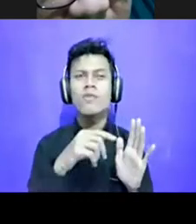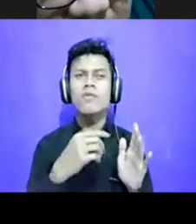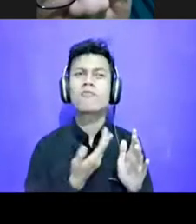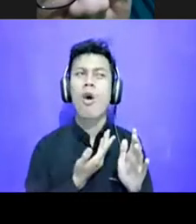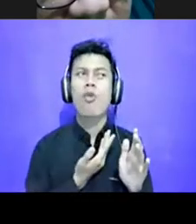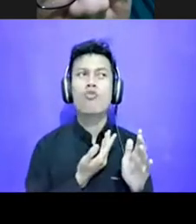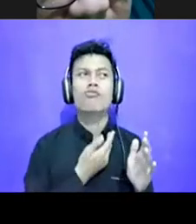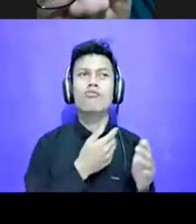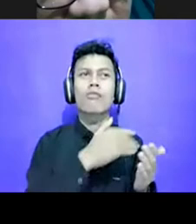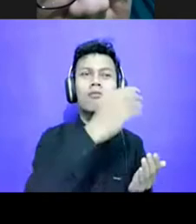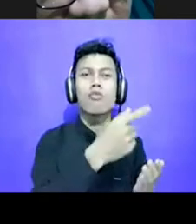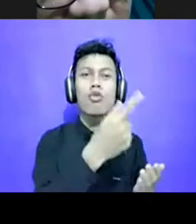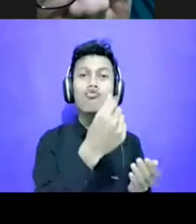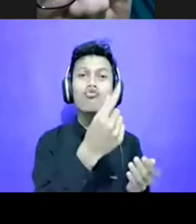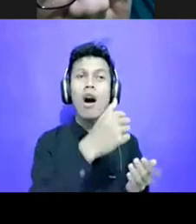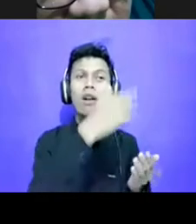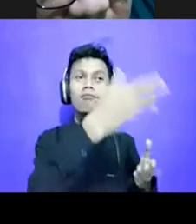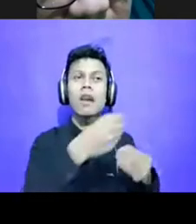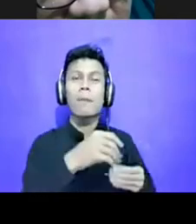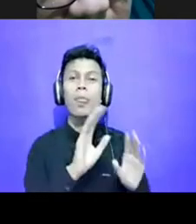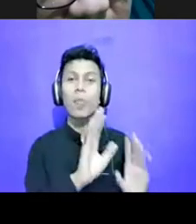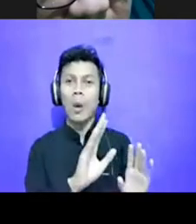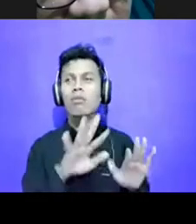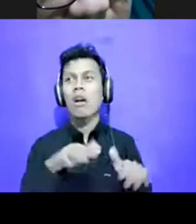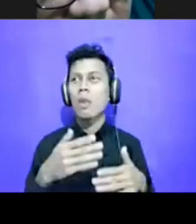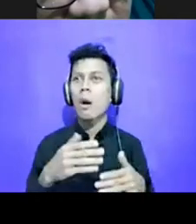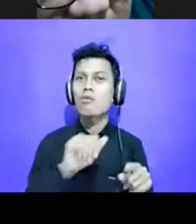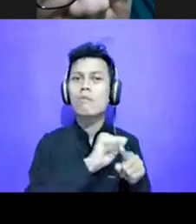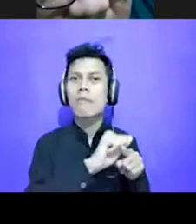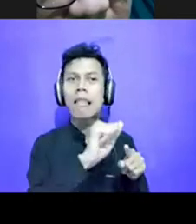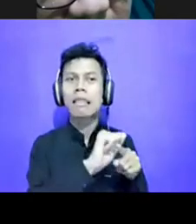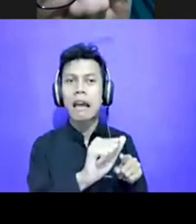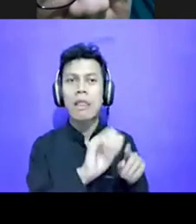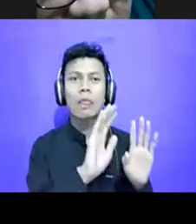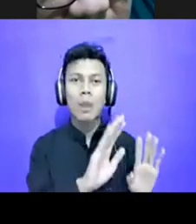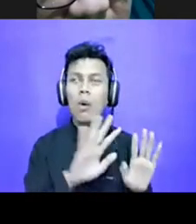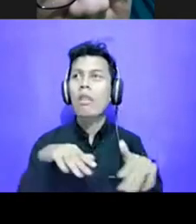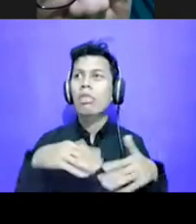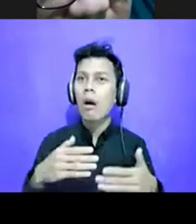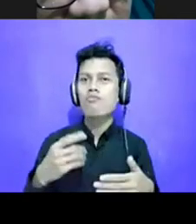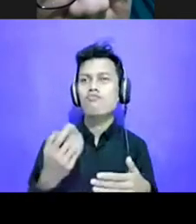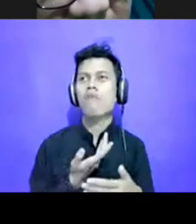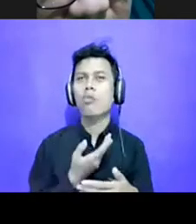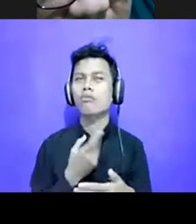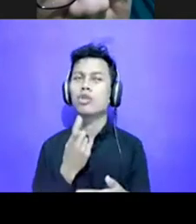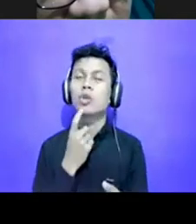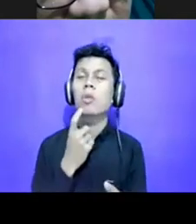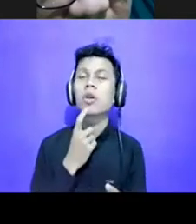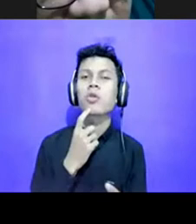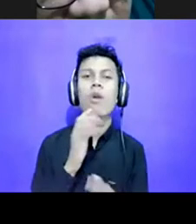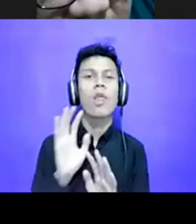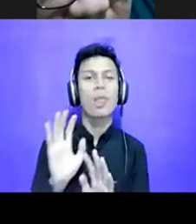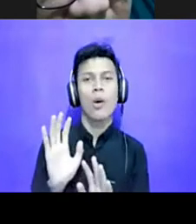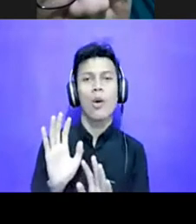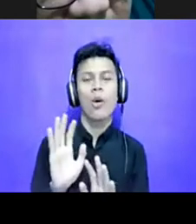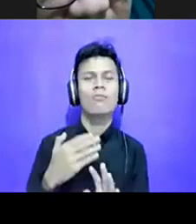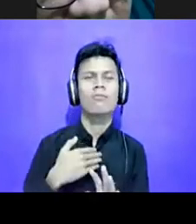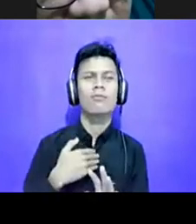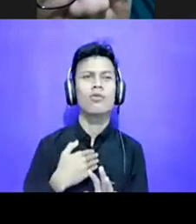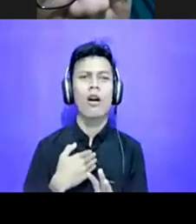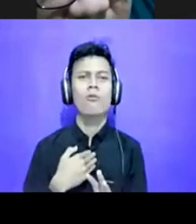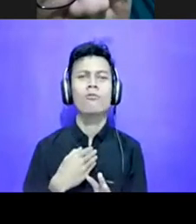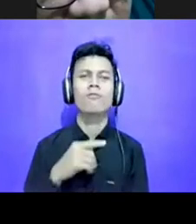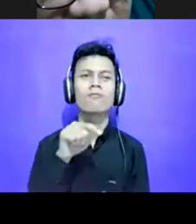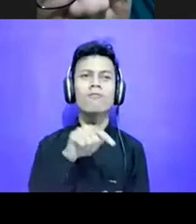duitnya, pengen dapat latihannya, tapi ada yang cuma sekedar coba-coba gitu. Nah, menurutku variable dari pertanyaan